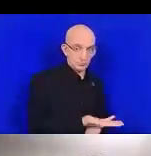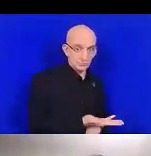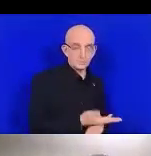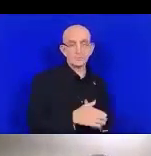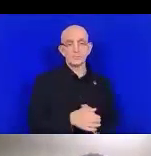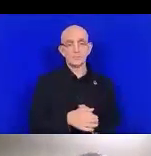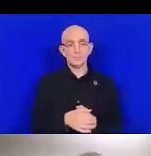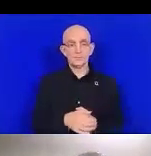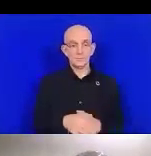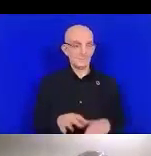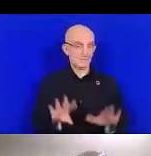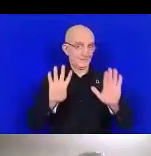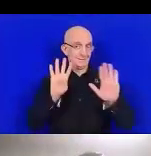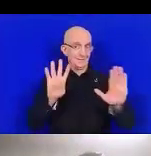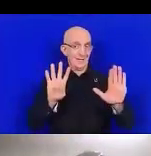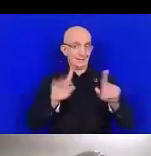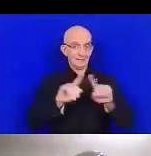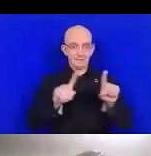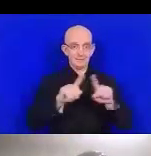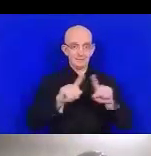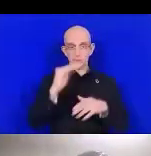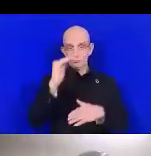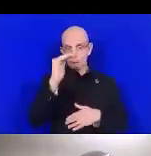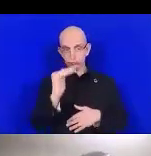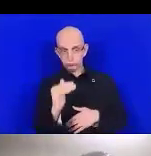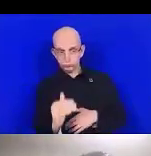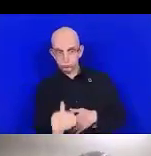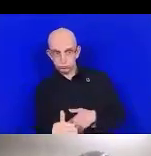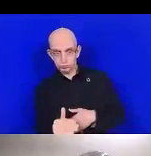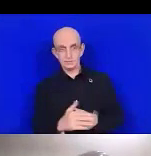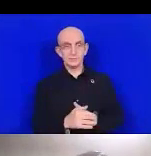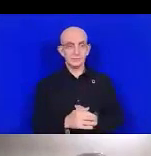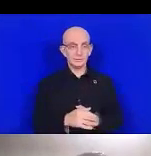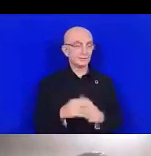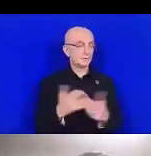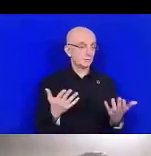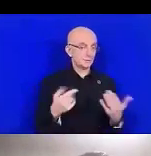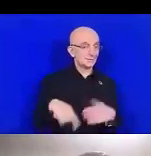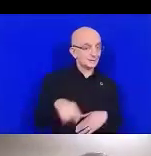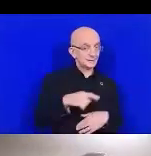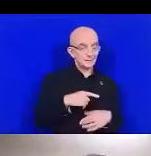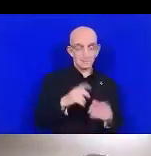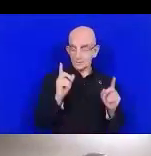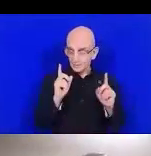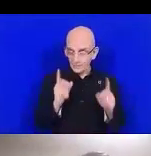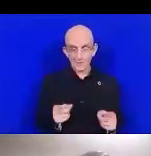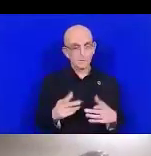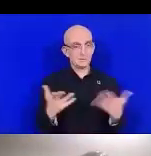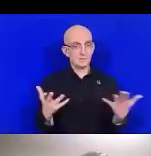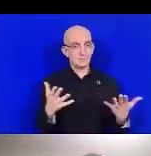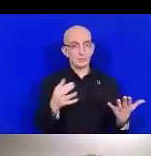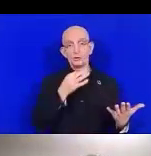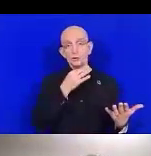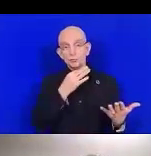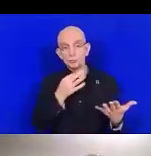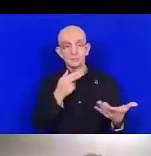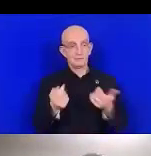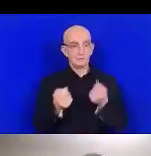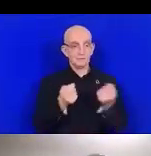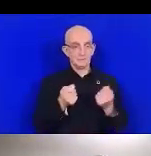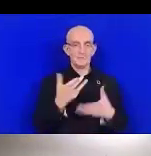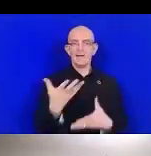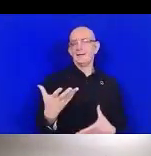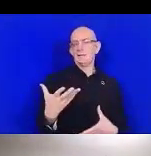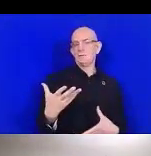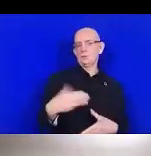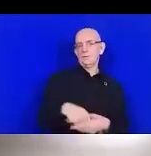'insister sur l'inclusivité parce que l'objectif ici est de